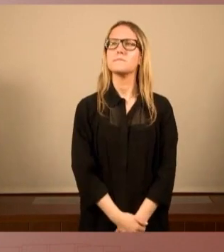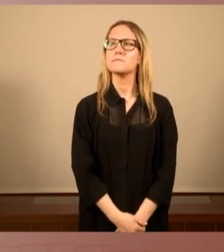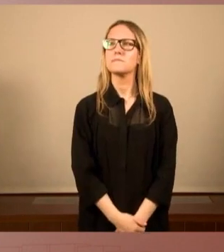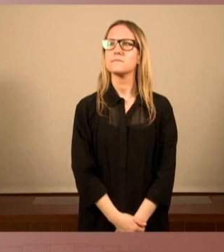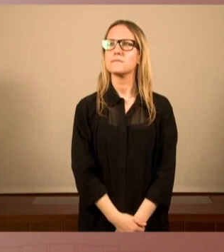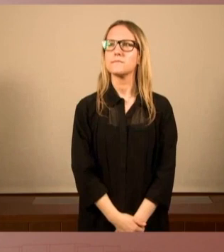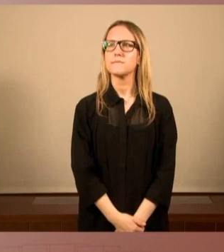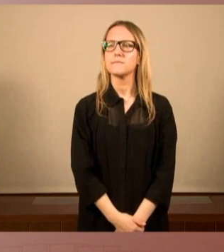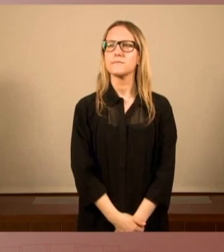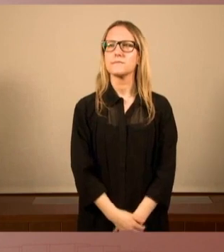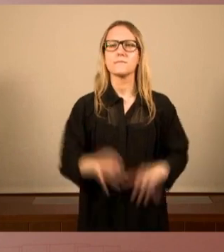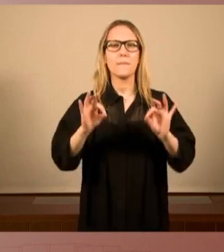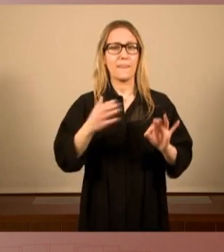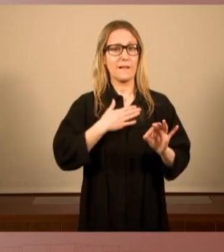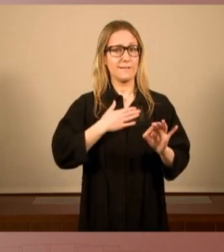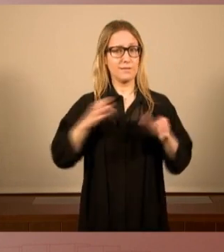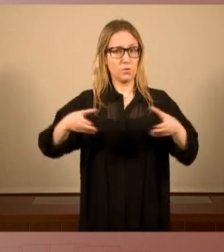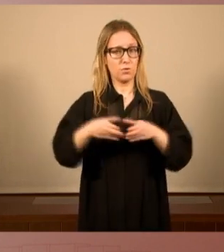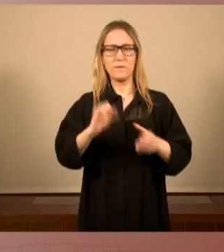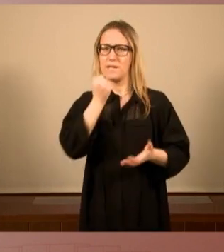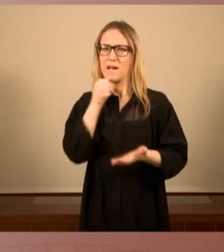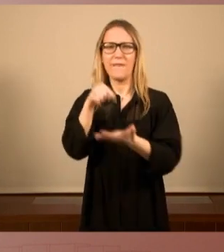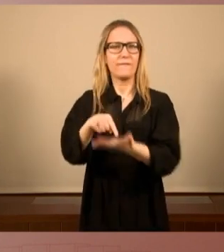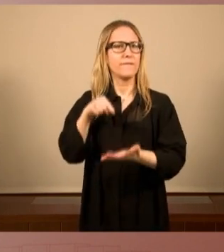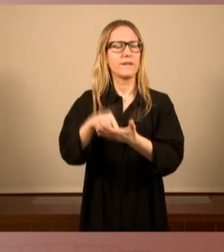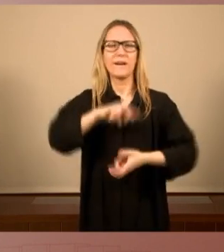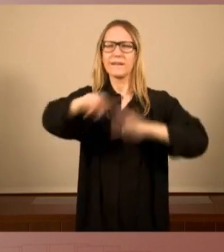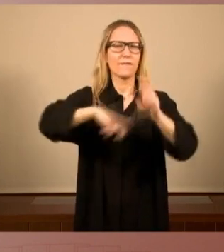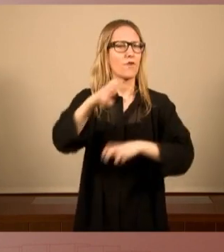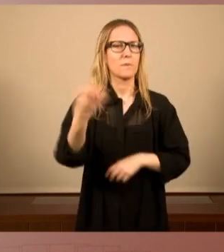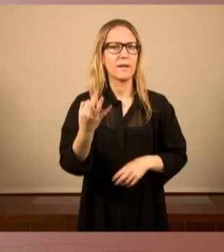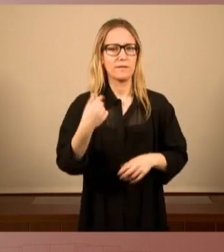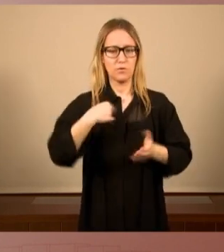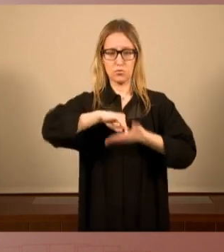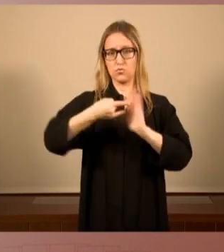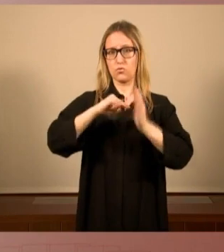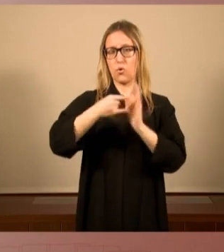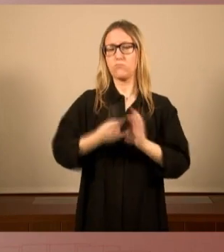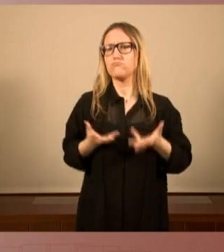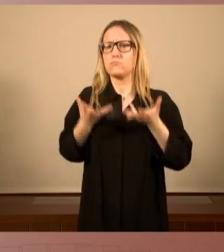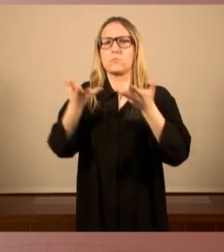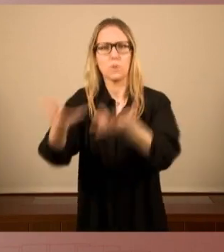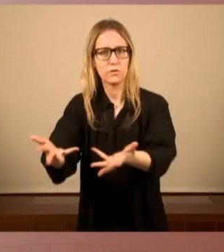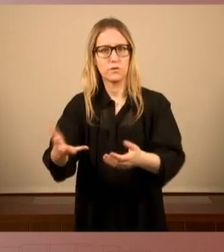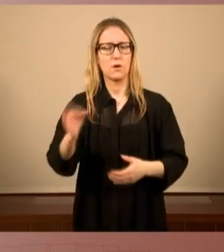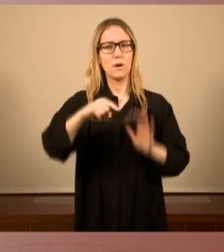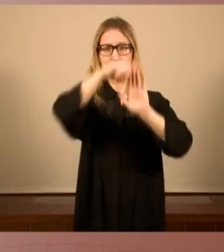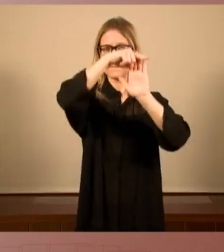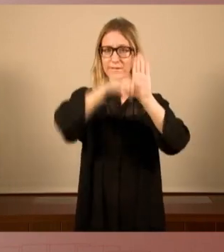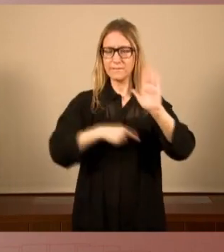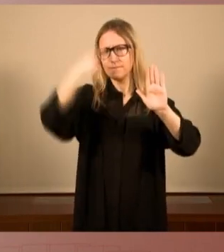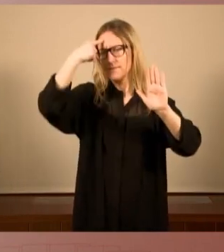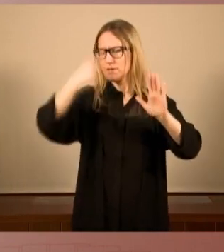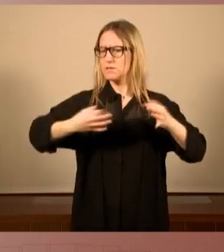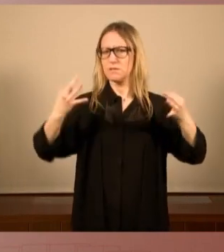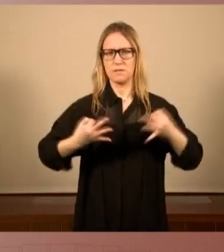Les reformes que nosaltres reivindiquem, els remeis que hi posem, les mesures que considerem imprescindibles,